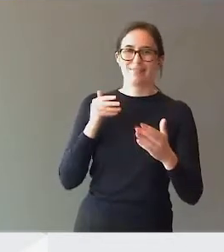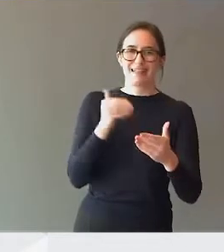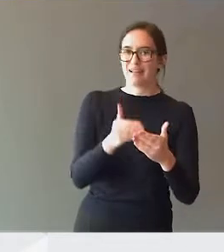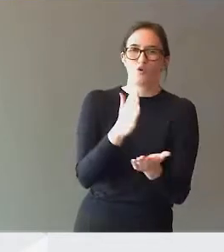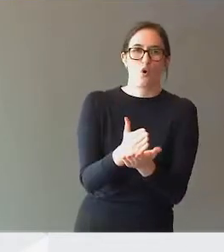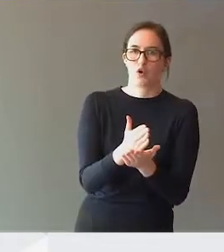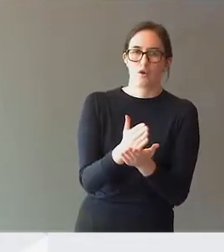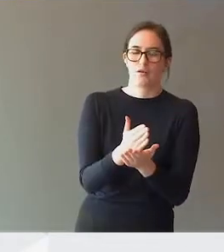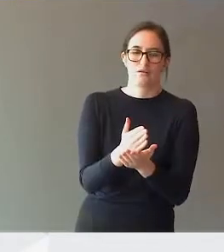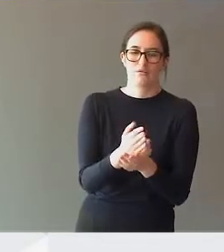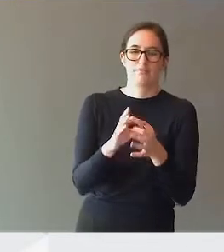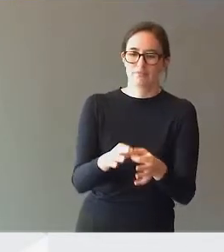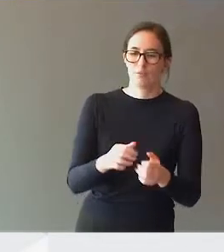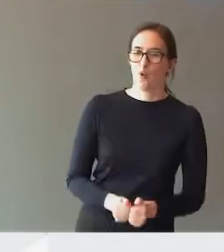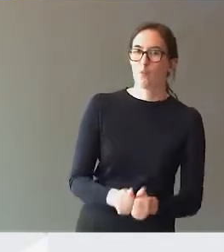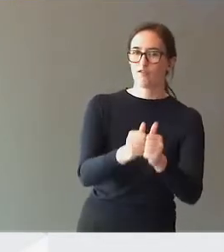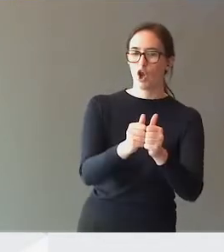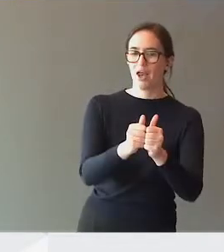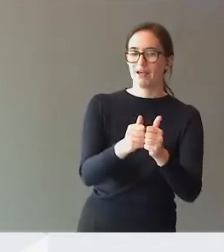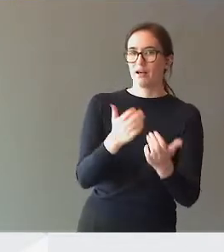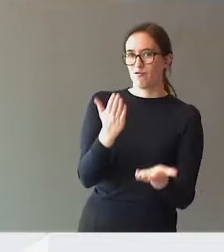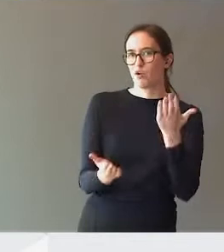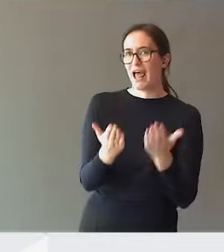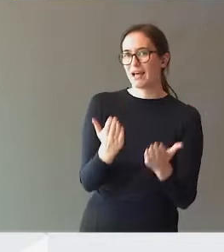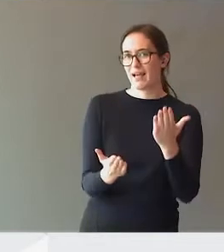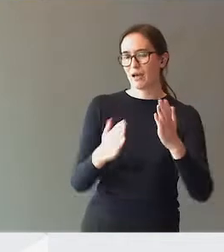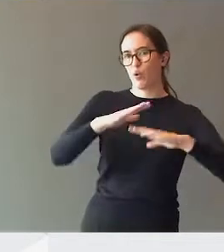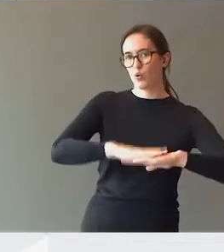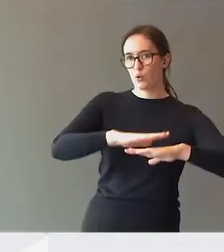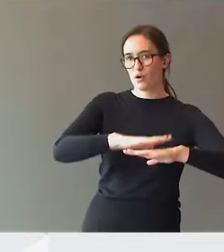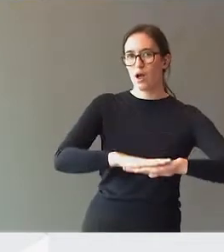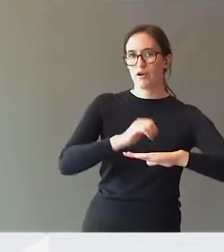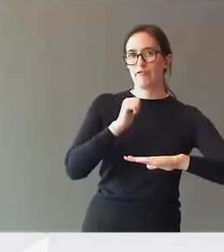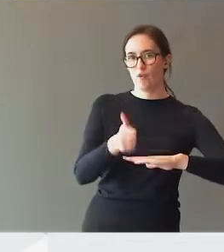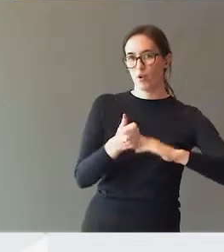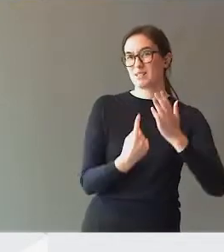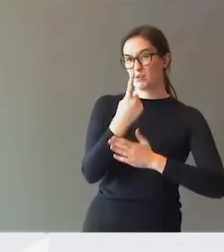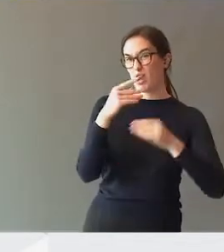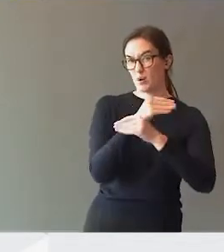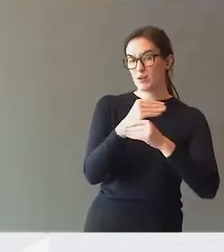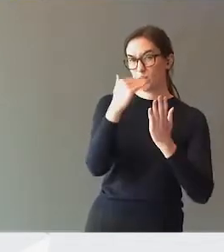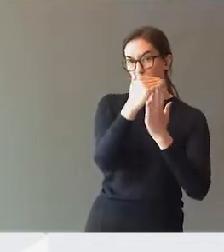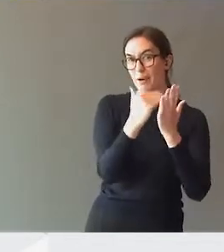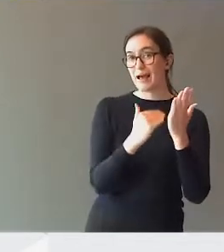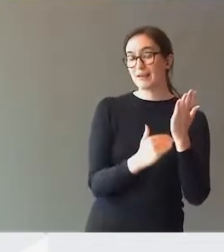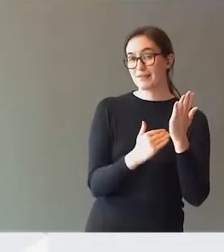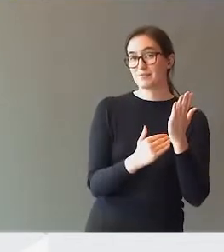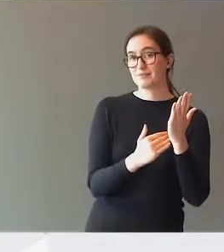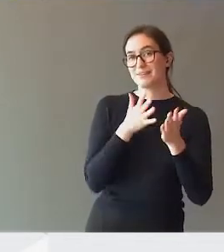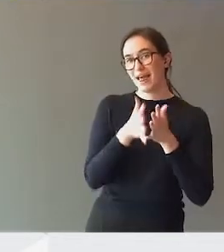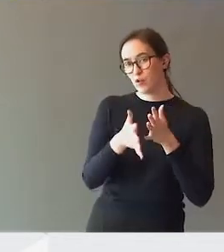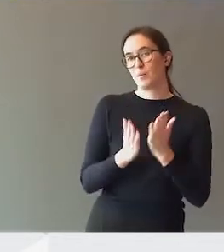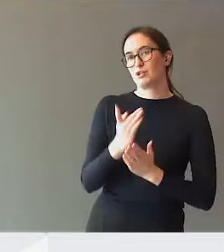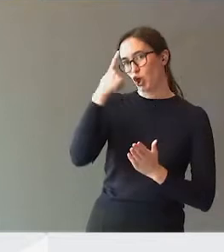oppfølging av de vurderingene og det grunnlaget for spesialpedagogisk opplegget som er gjort gjennom